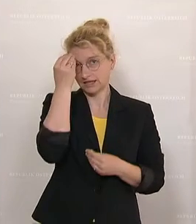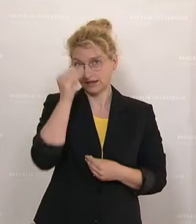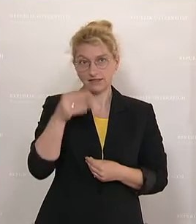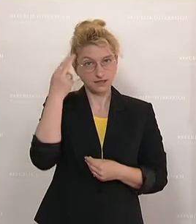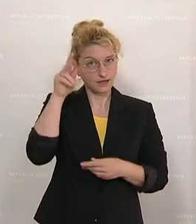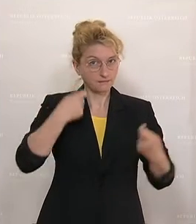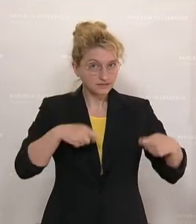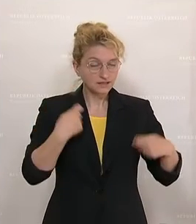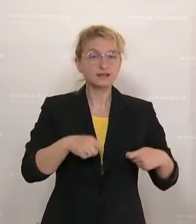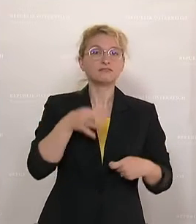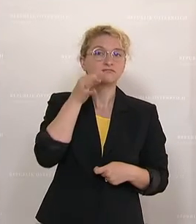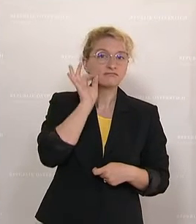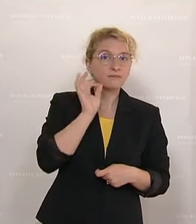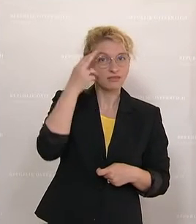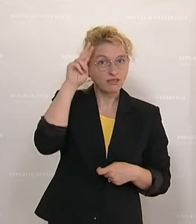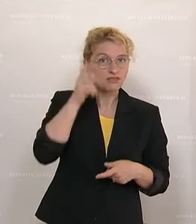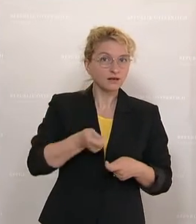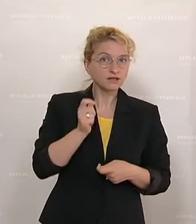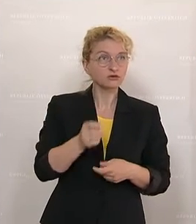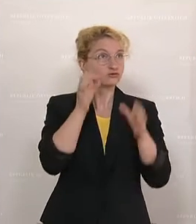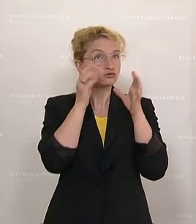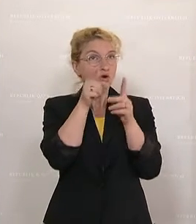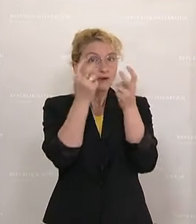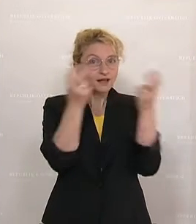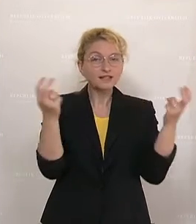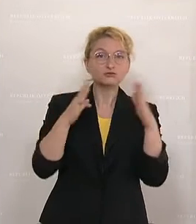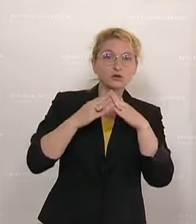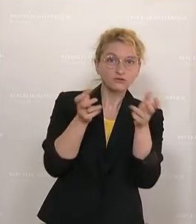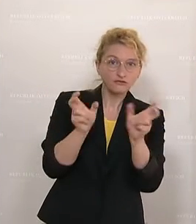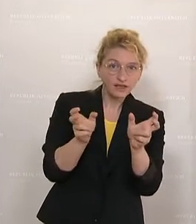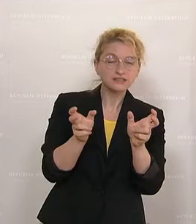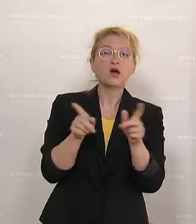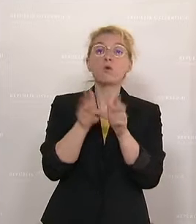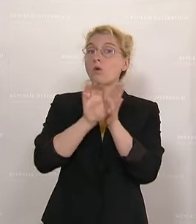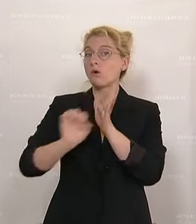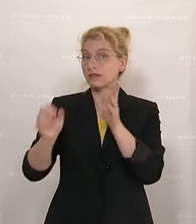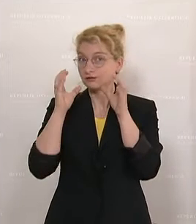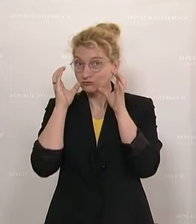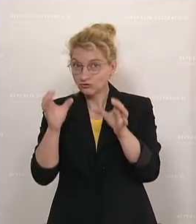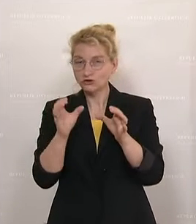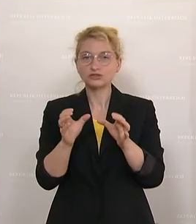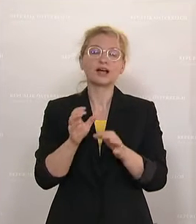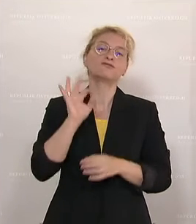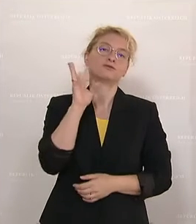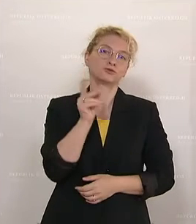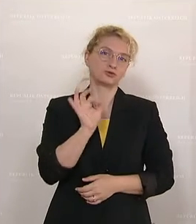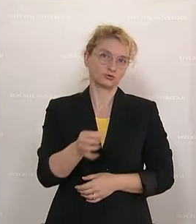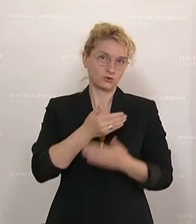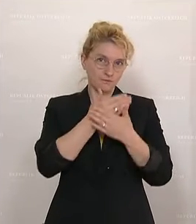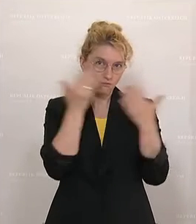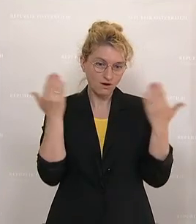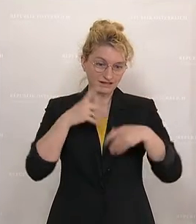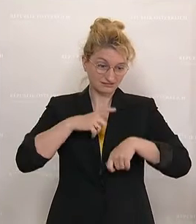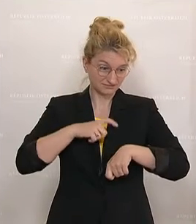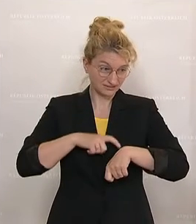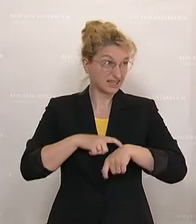Abgeordnete, Zuschauerinnen, Zuschauer auf der Galerie, an den Fernsehgeräten und online. Einen wunderschönen guten Morgen in Zeiten, der